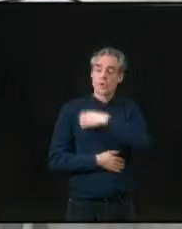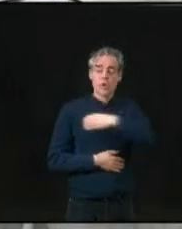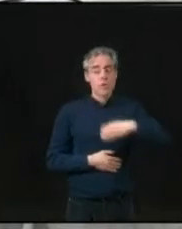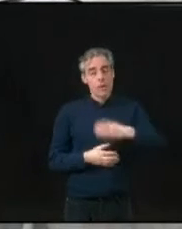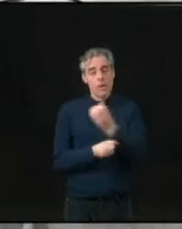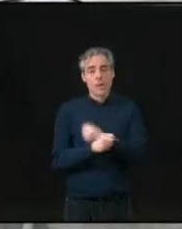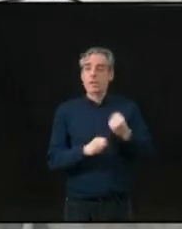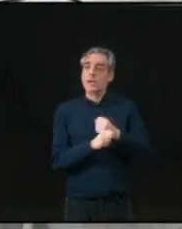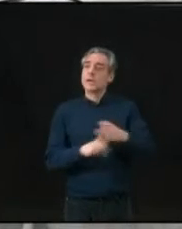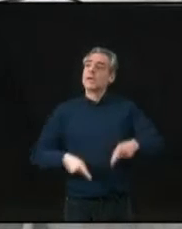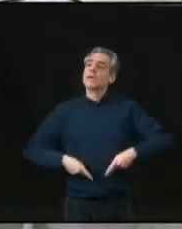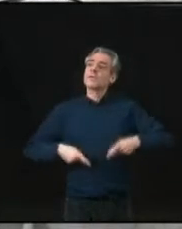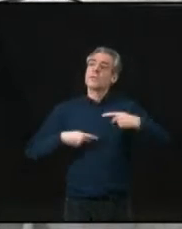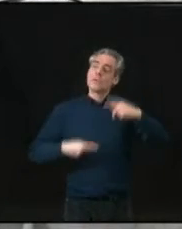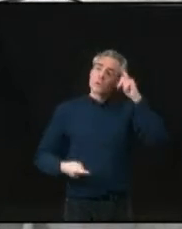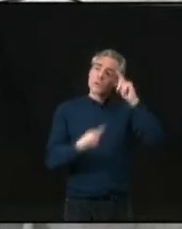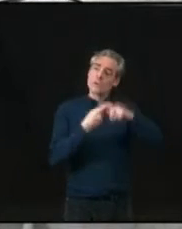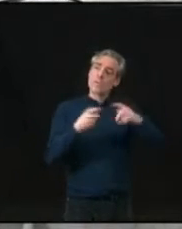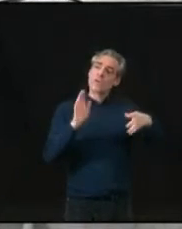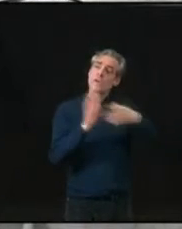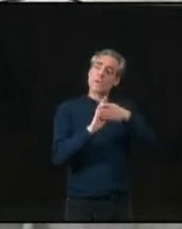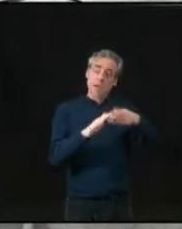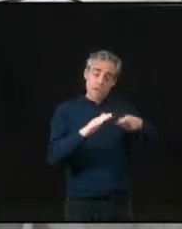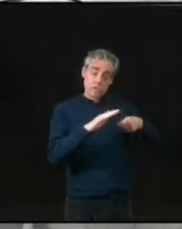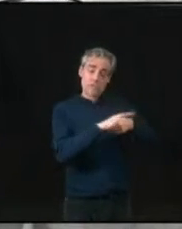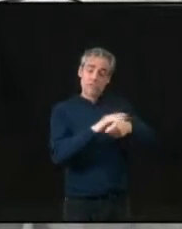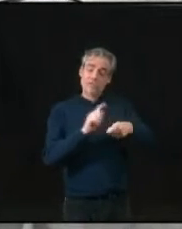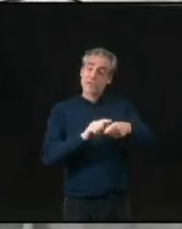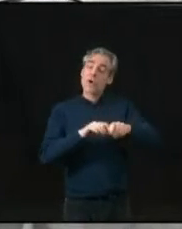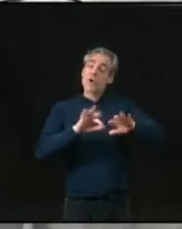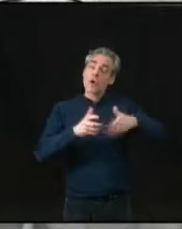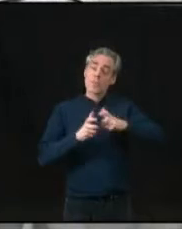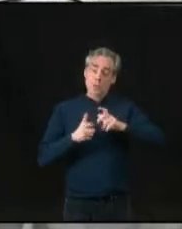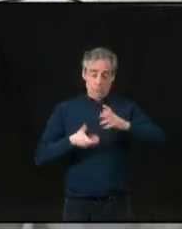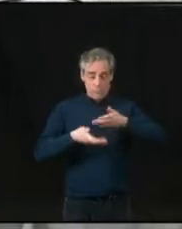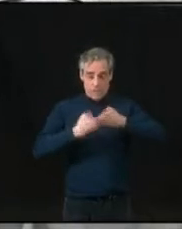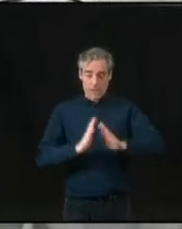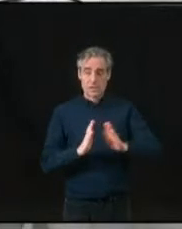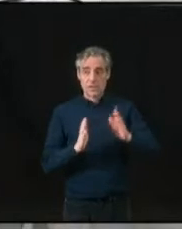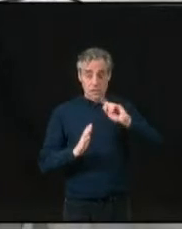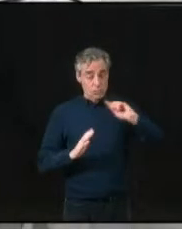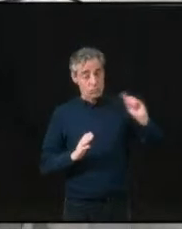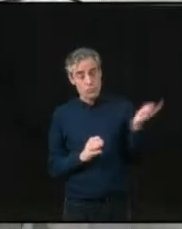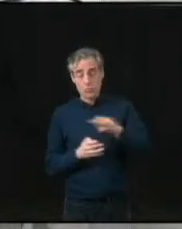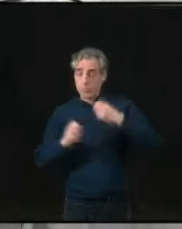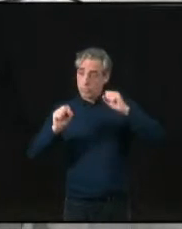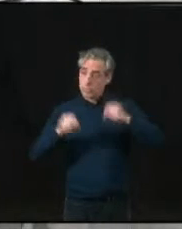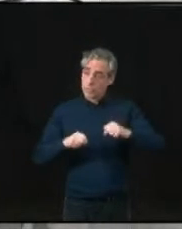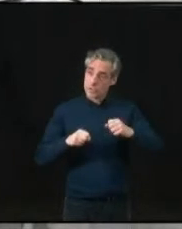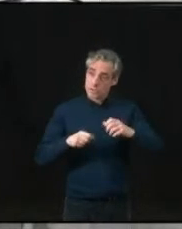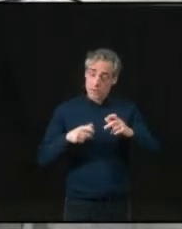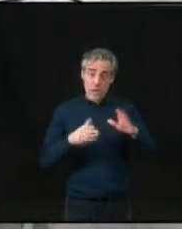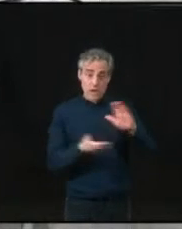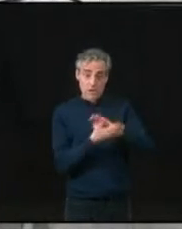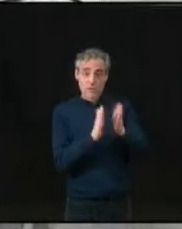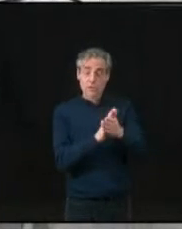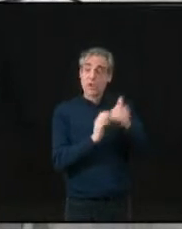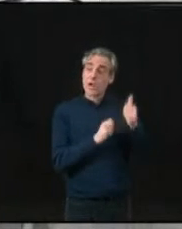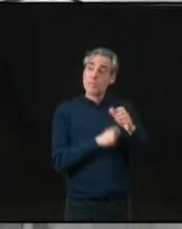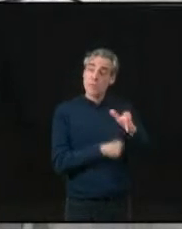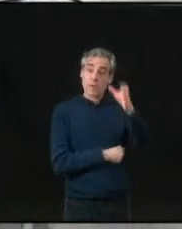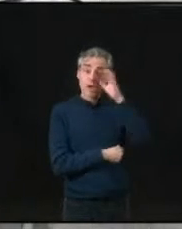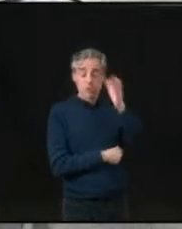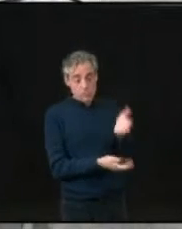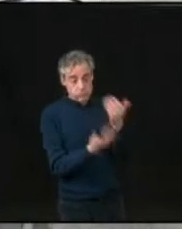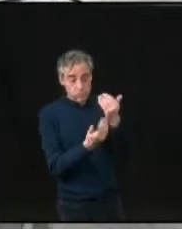atelier sur les critères d'attribution des subventions. Et pour que cet atelier puisse prendre tout son sens, on propose également que les associations puissent être auditionnées